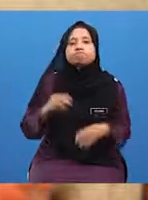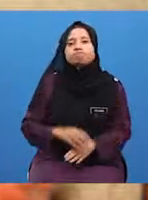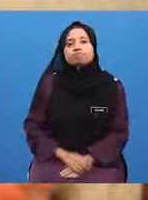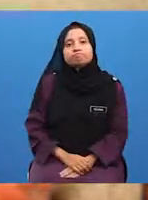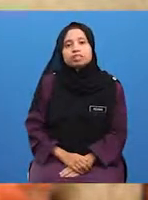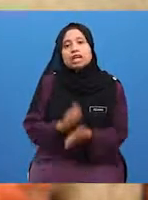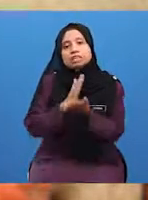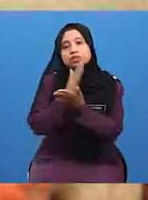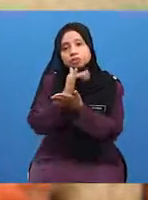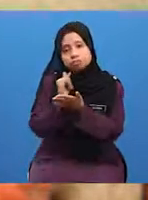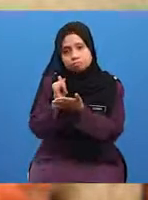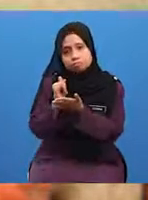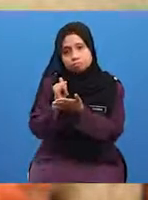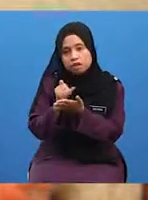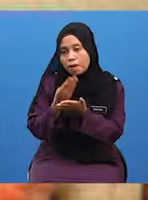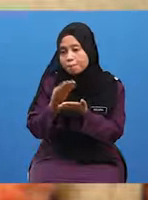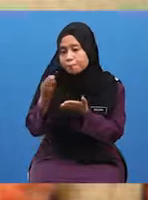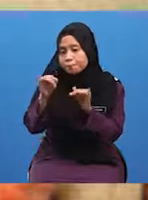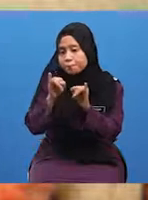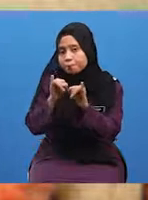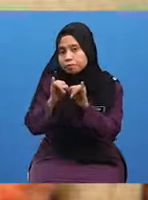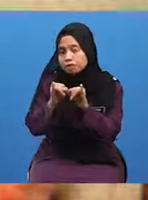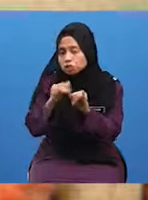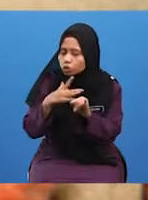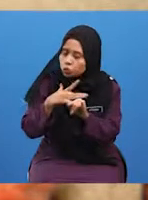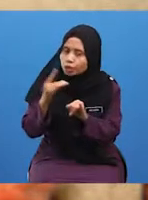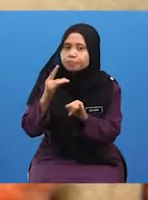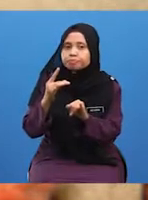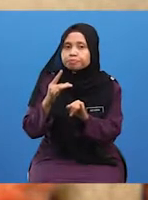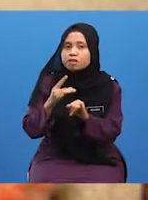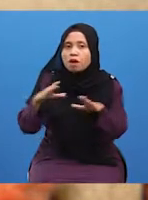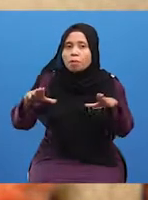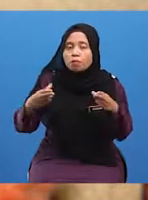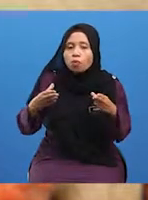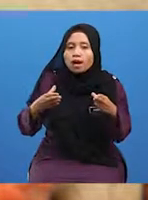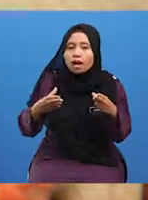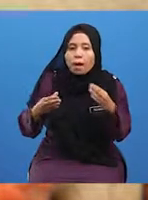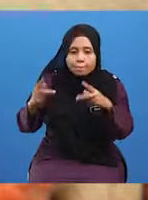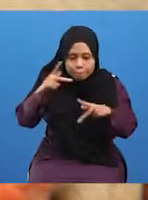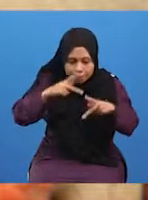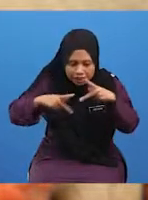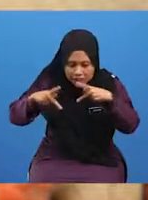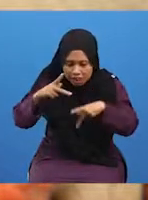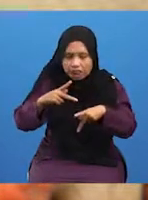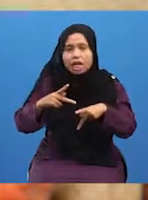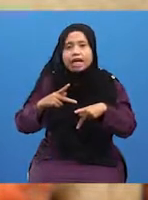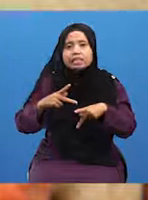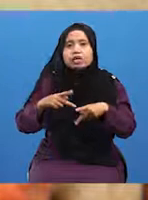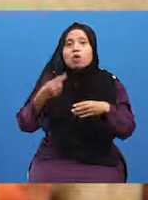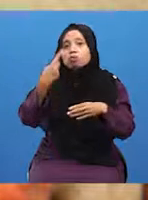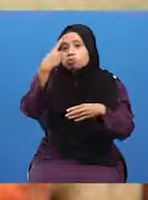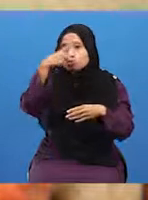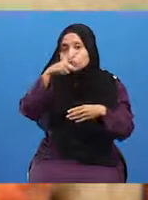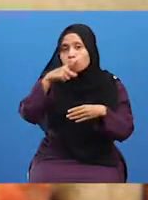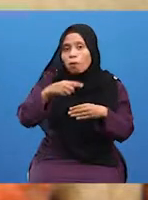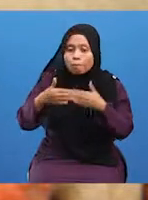Seterusnya, beliau juga berminat melakukan penyelidikan bagi